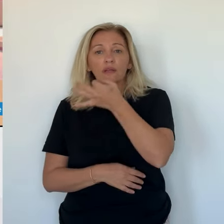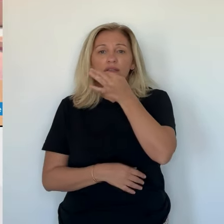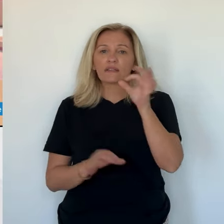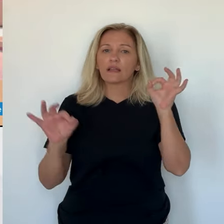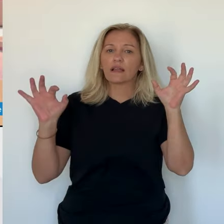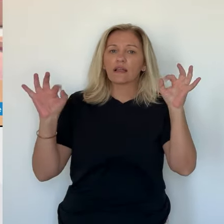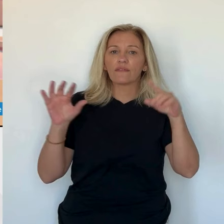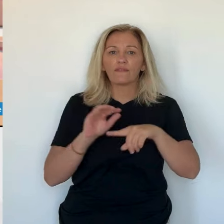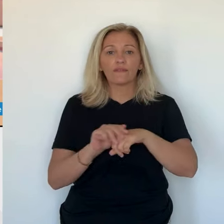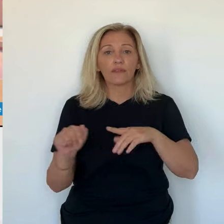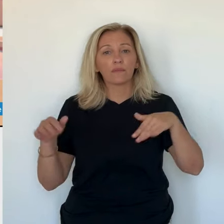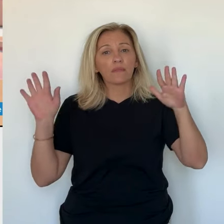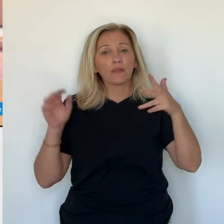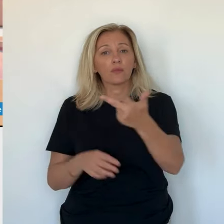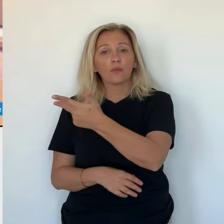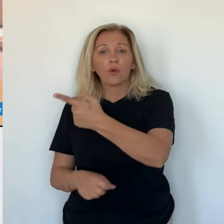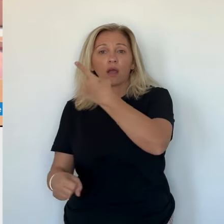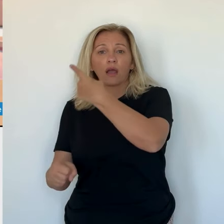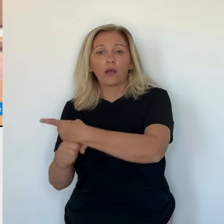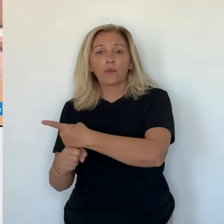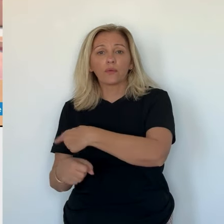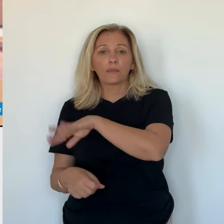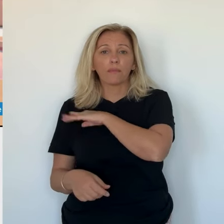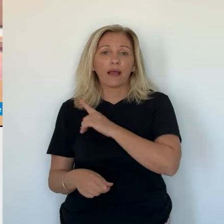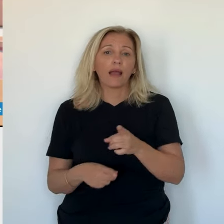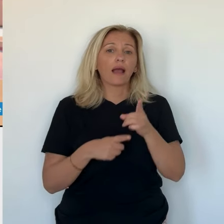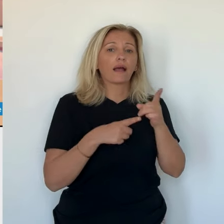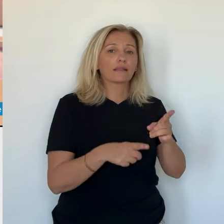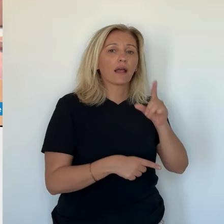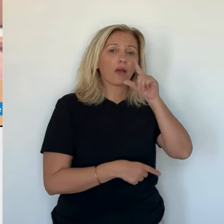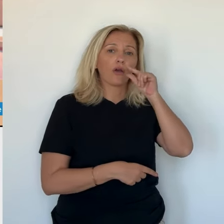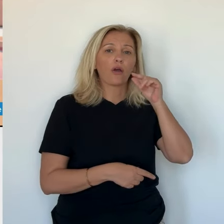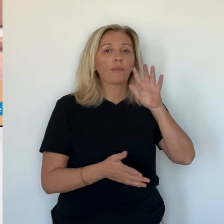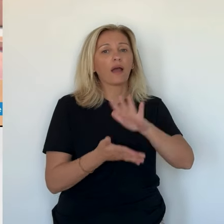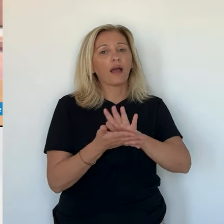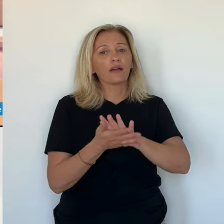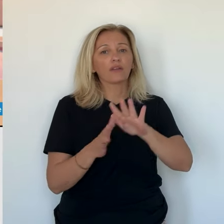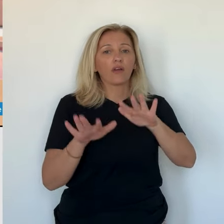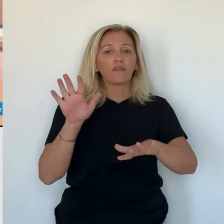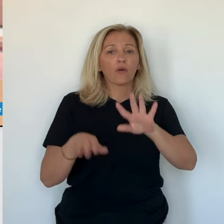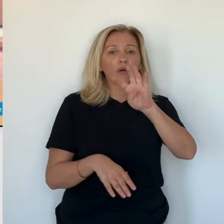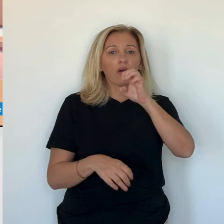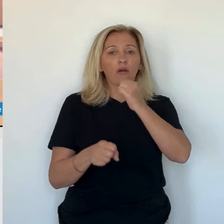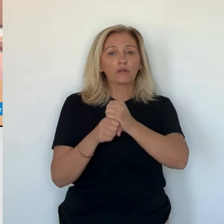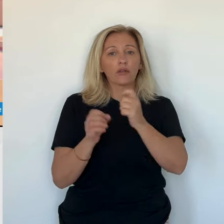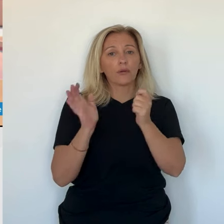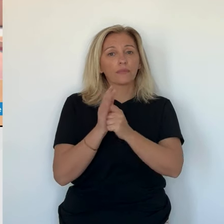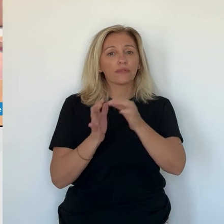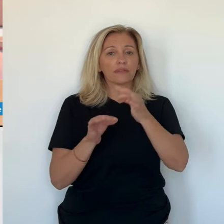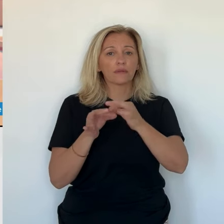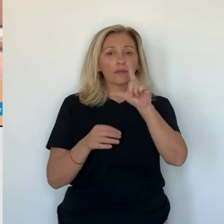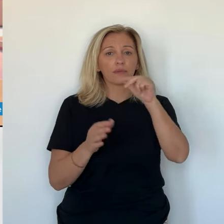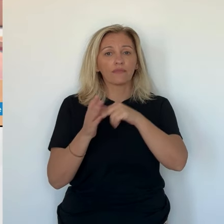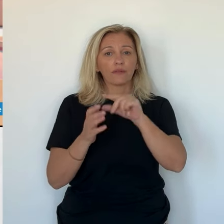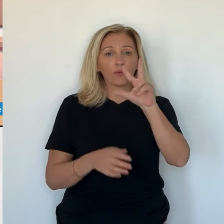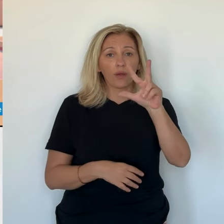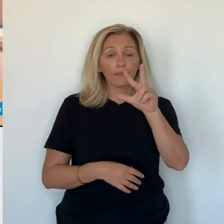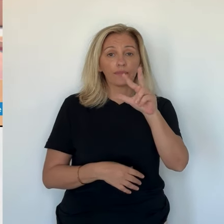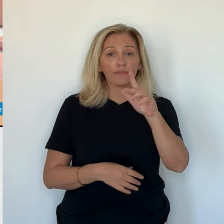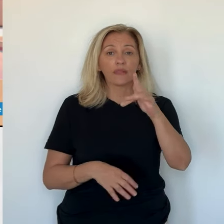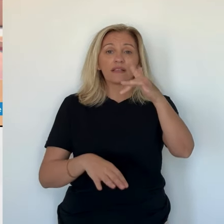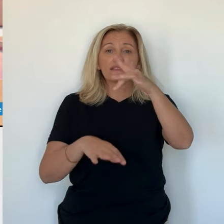jugés pour agression homophobe. Ils sont accusés d'avoir tendu une embuscade en septembre 2023 à un